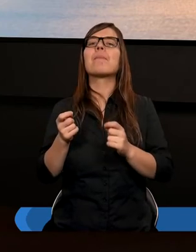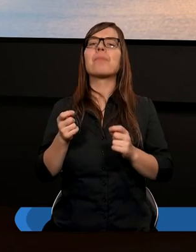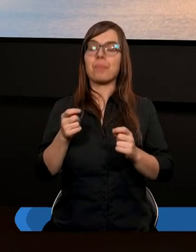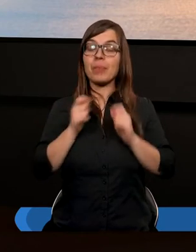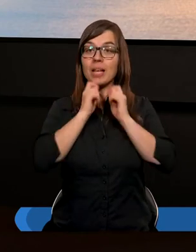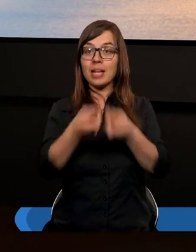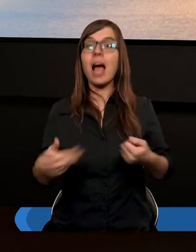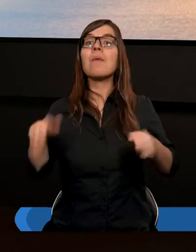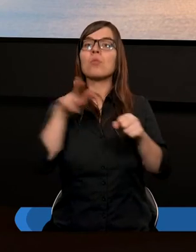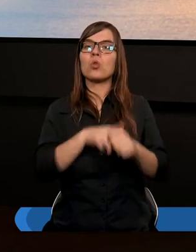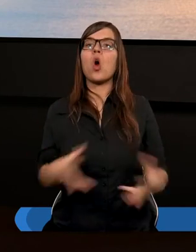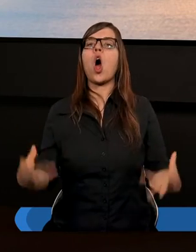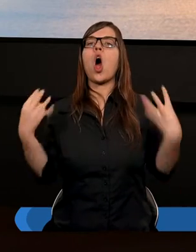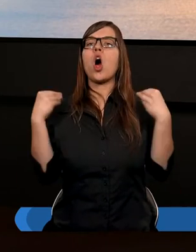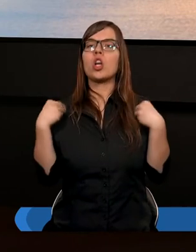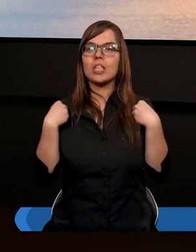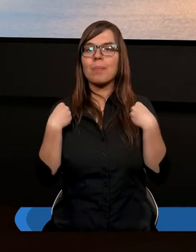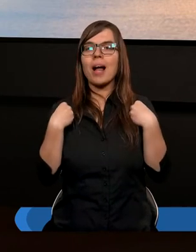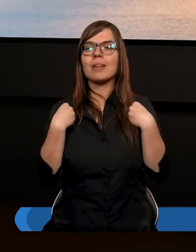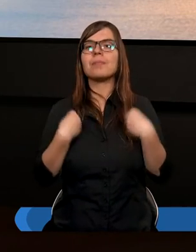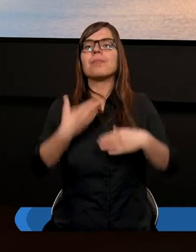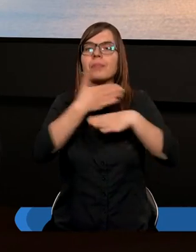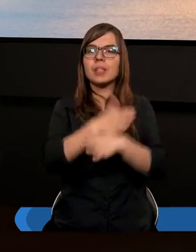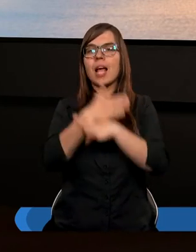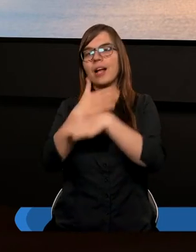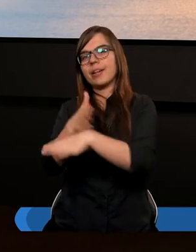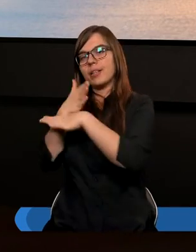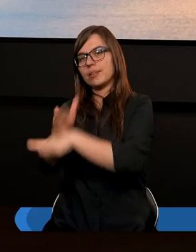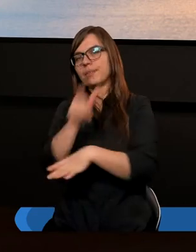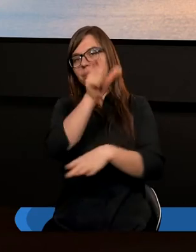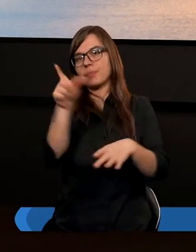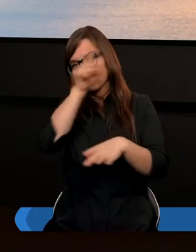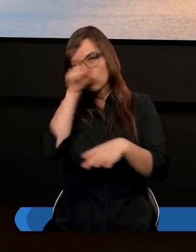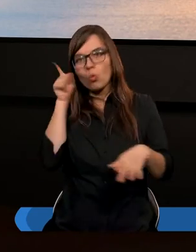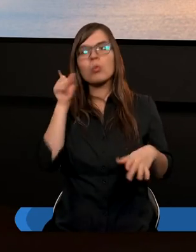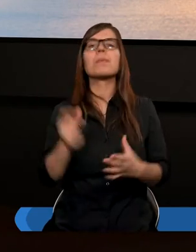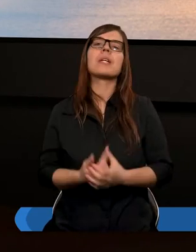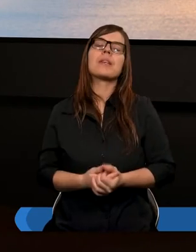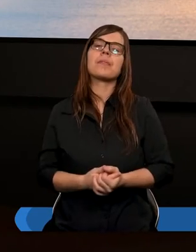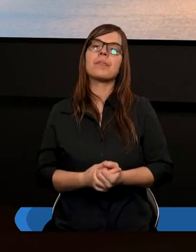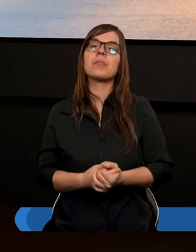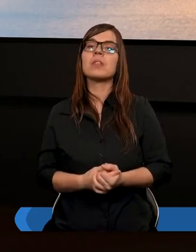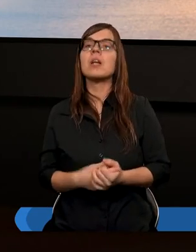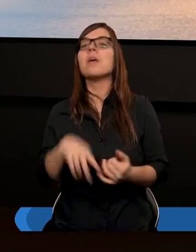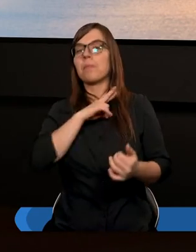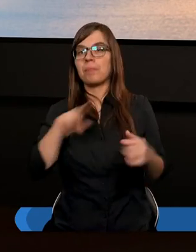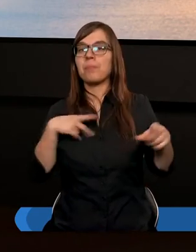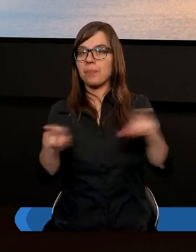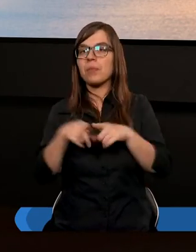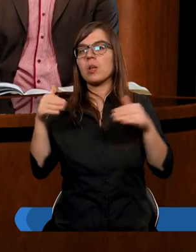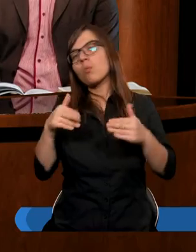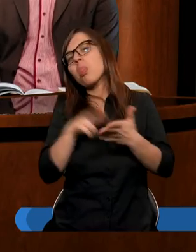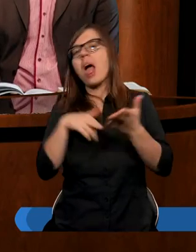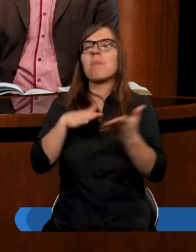który otrzymaliśmy, dzielili się z innymi ludźmi. Myśmy też może